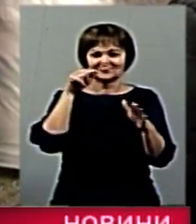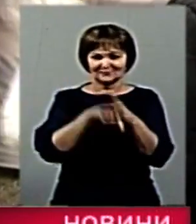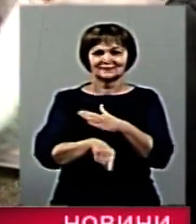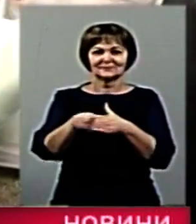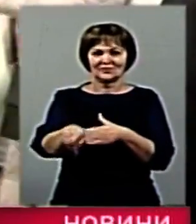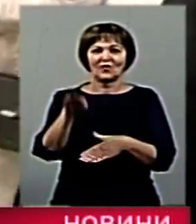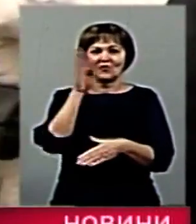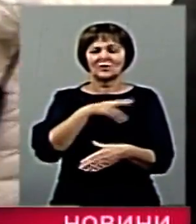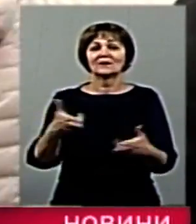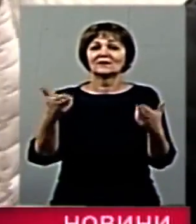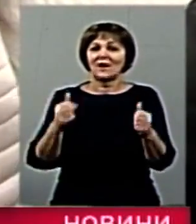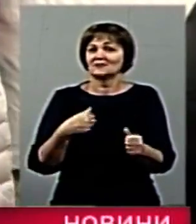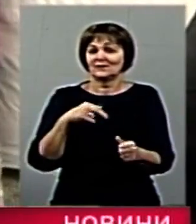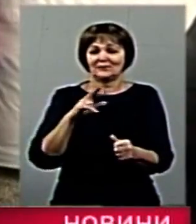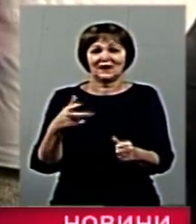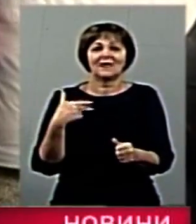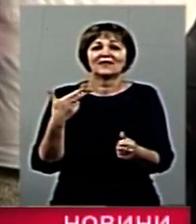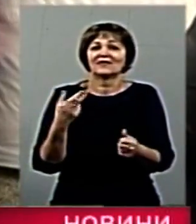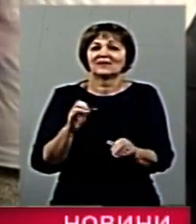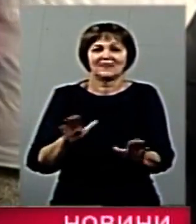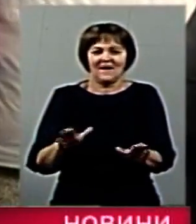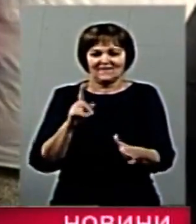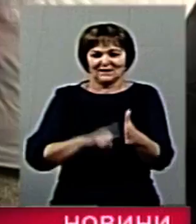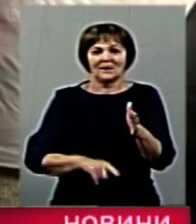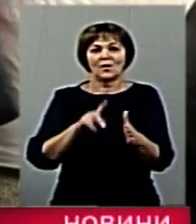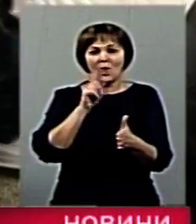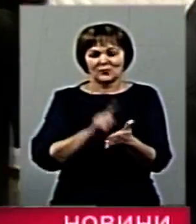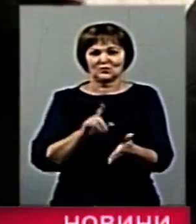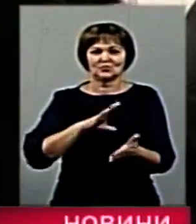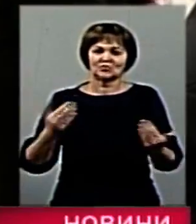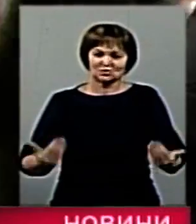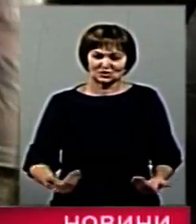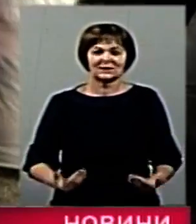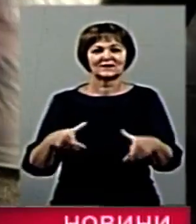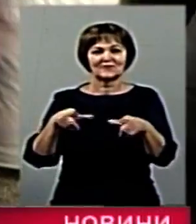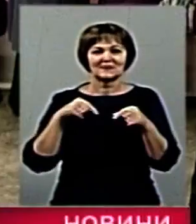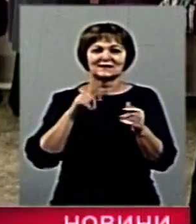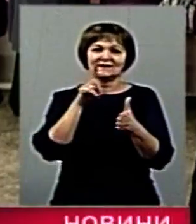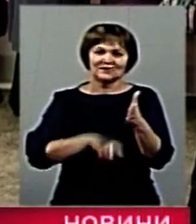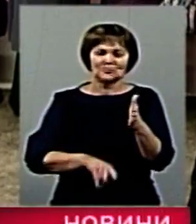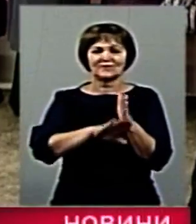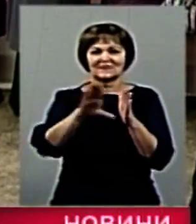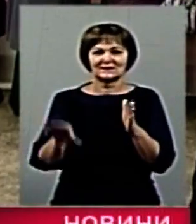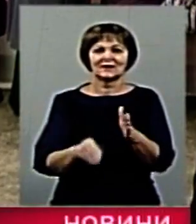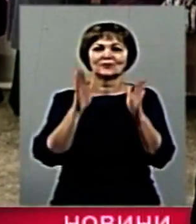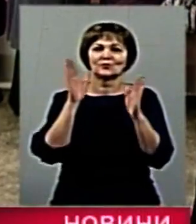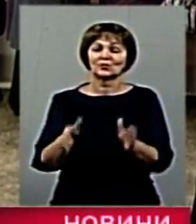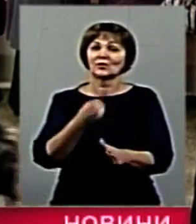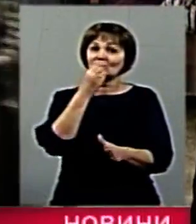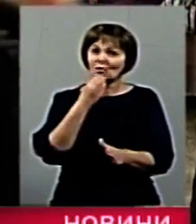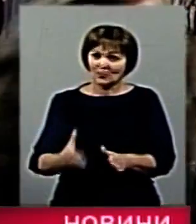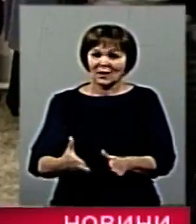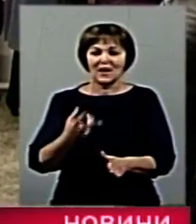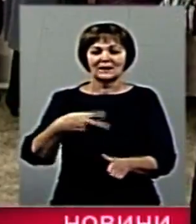Так, тільки вірите, а якби не вірити, чому жити? Треба жити з вірою, тоді буде все добре. Водохреща для мене це